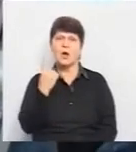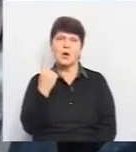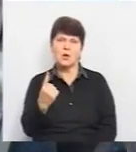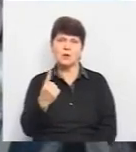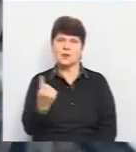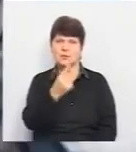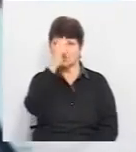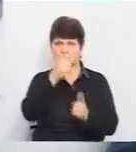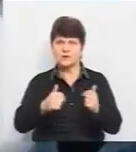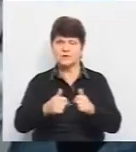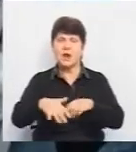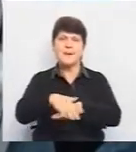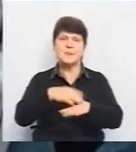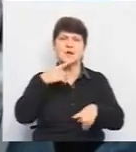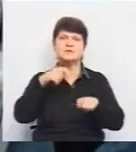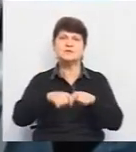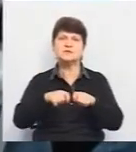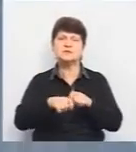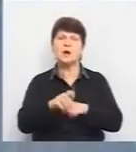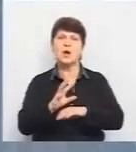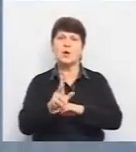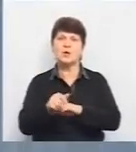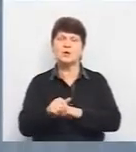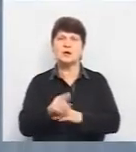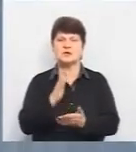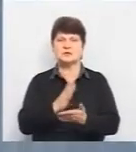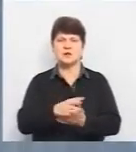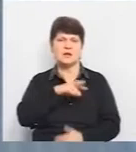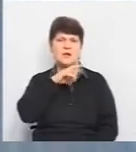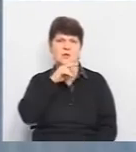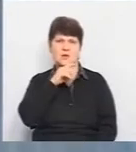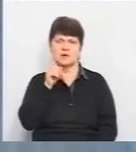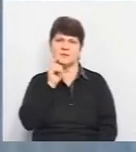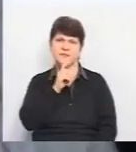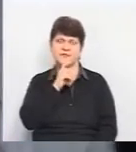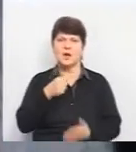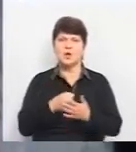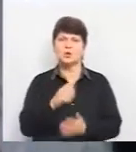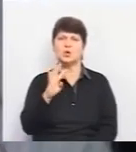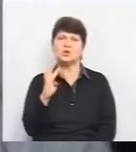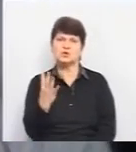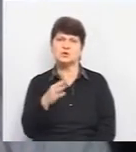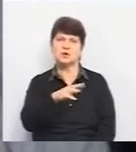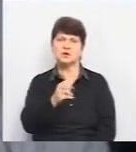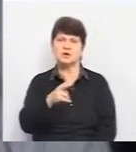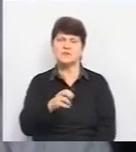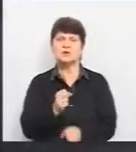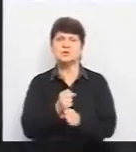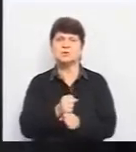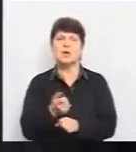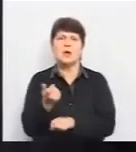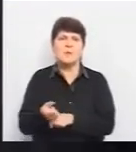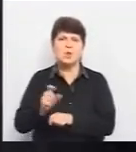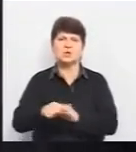перших країн проводити масове тестування на коронавірус стала Південна Корея. До 4 травня в країні зробили понад 600 тисяч